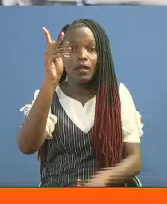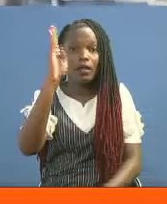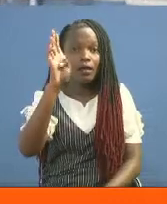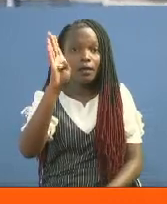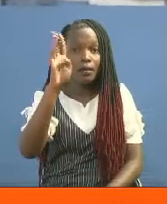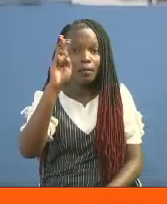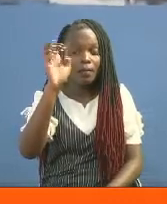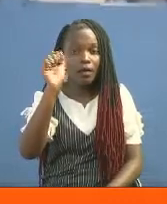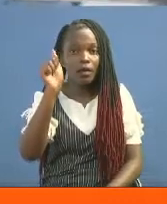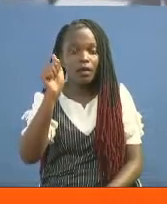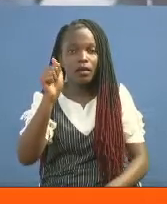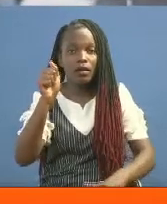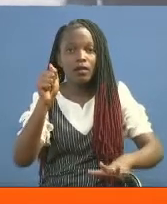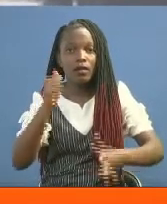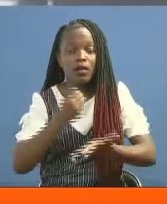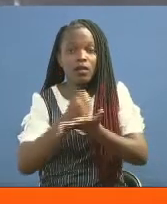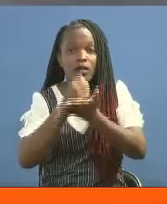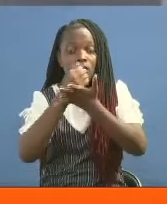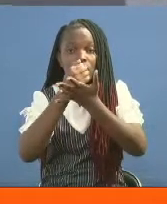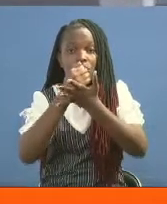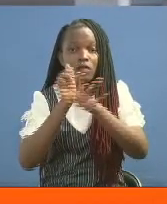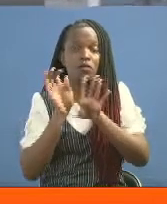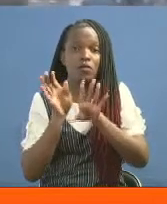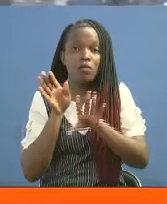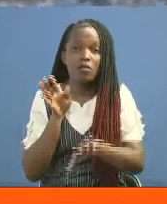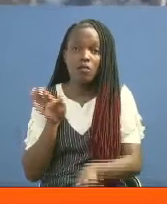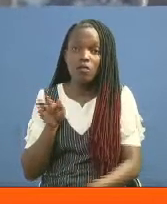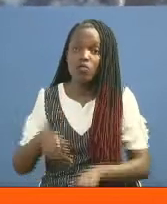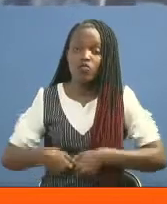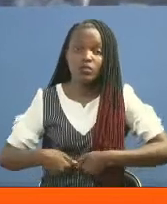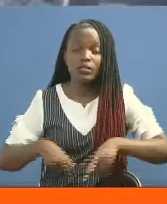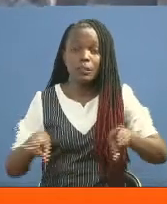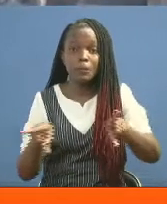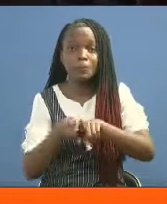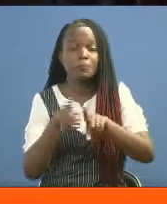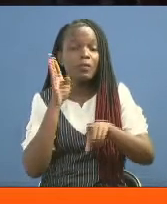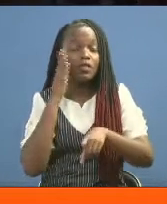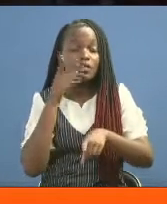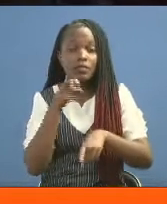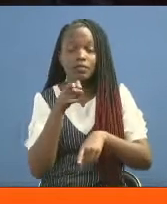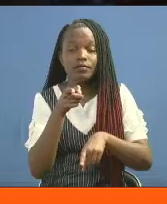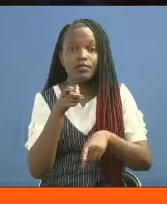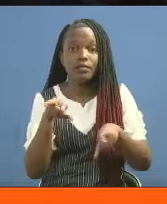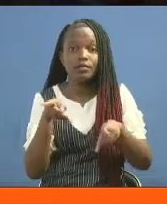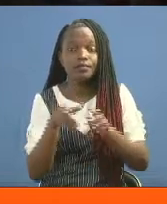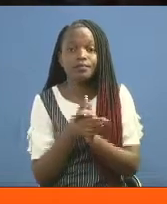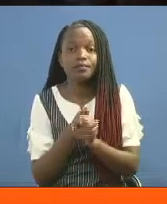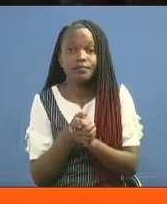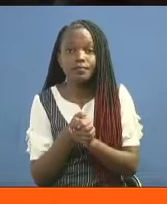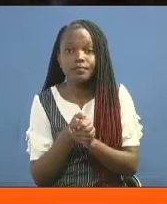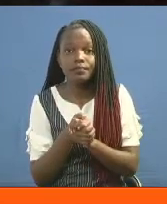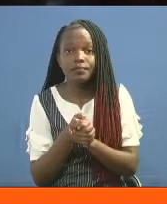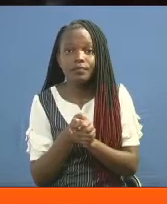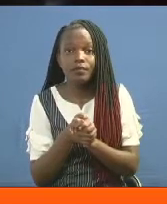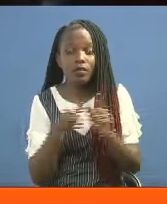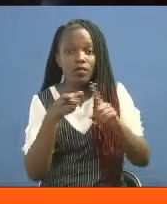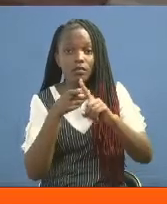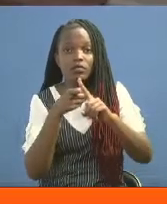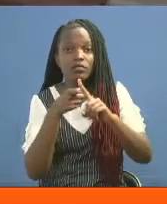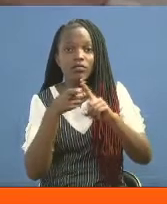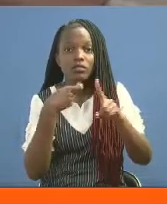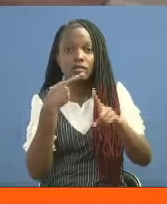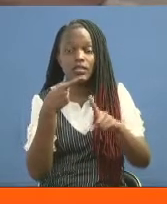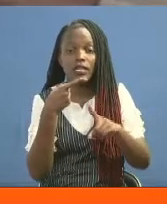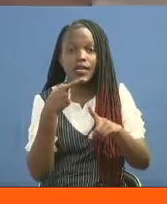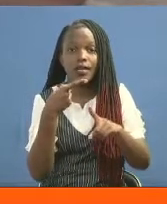Nilikuwa hamasisha wa sichana pamoja na akina mama wadogo eneuhili kujikimu kimaisha mitani. Kulingana na